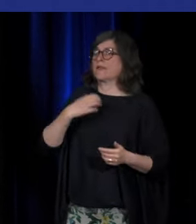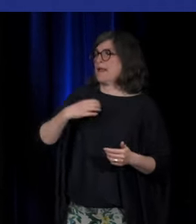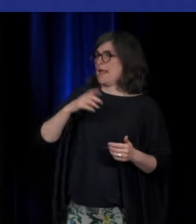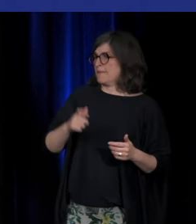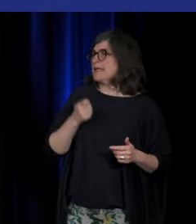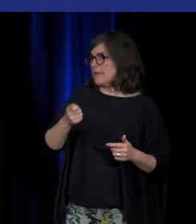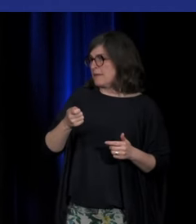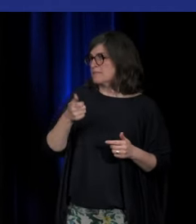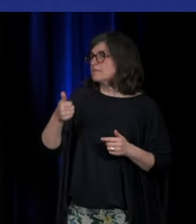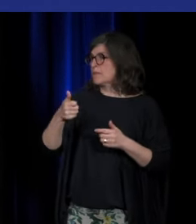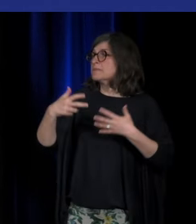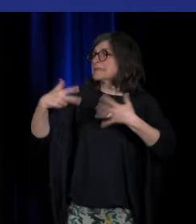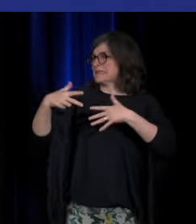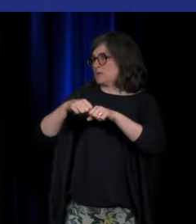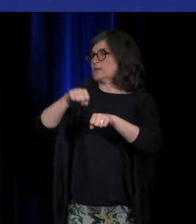siècle,